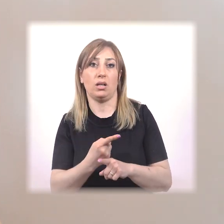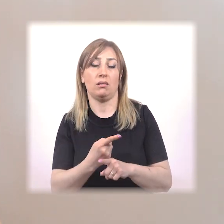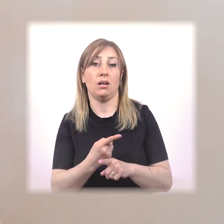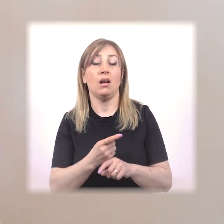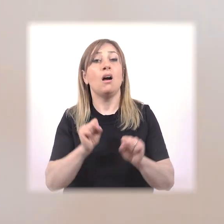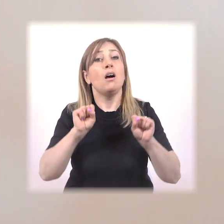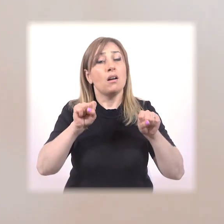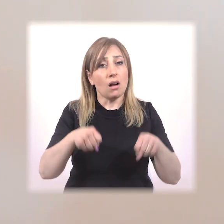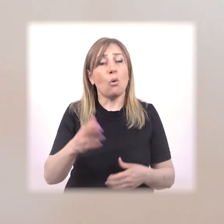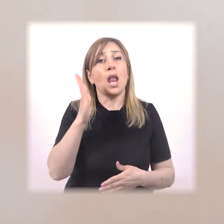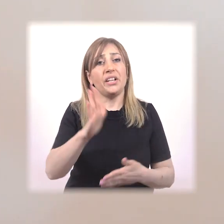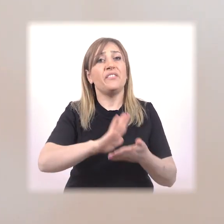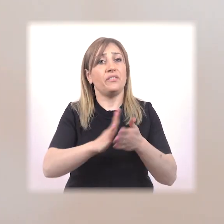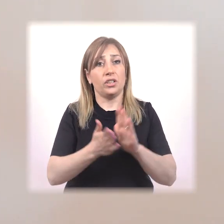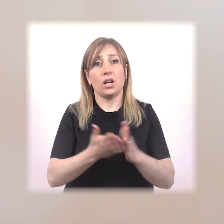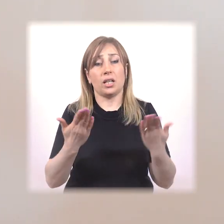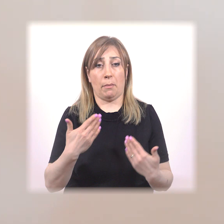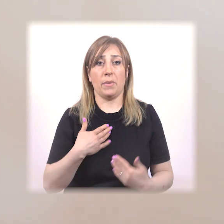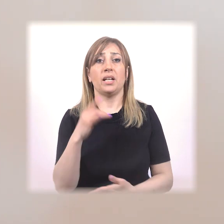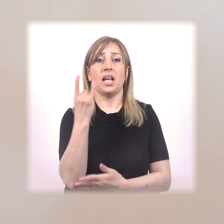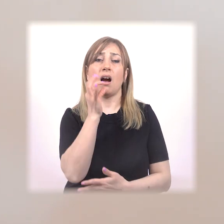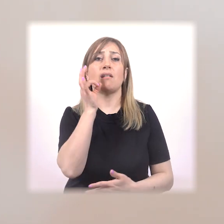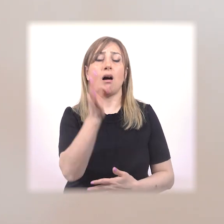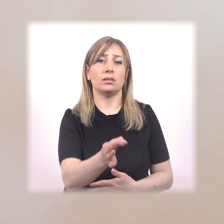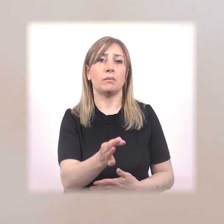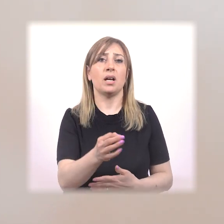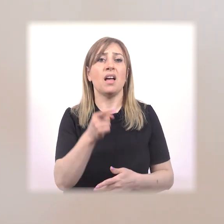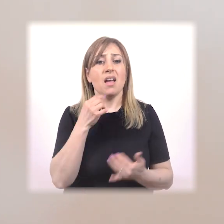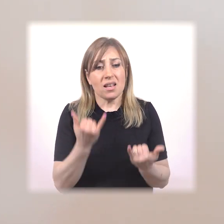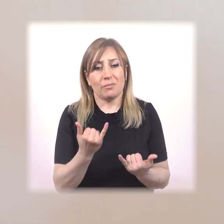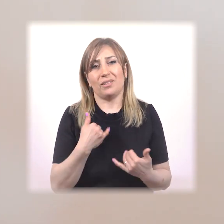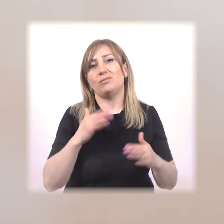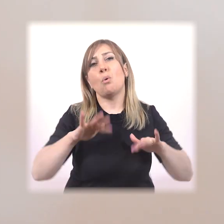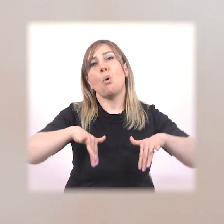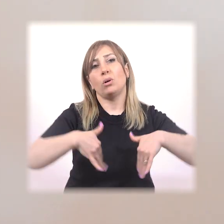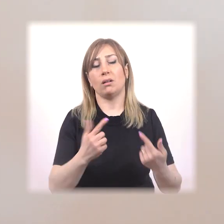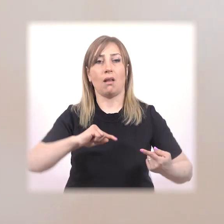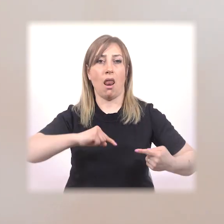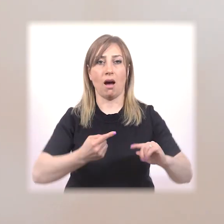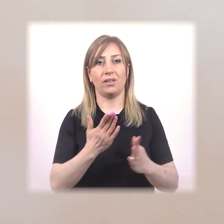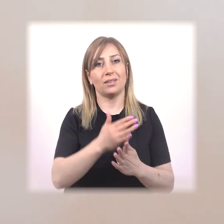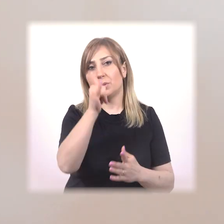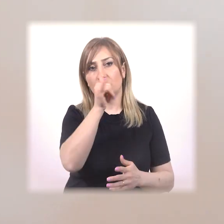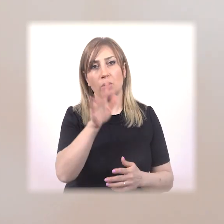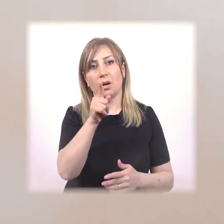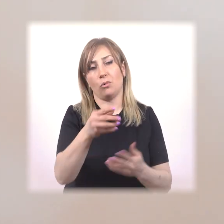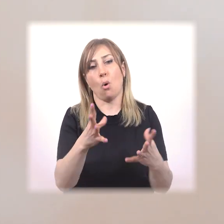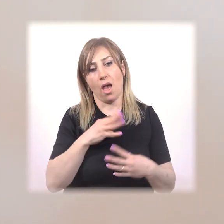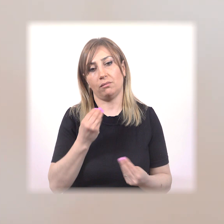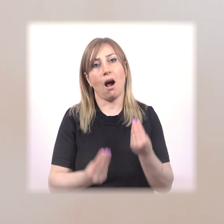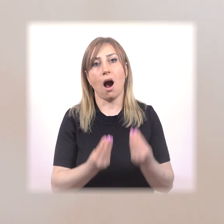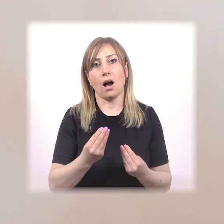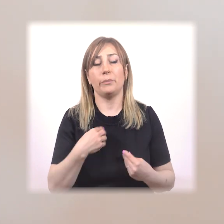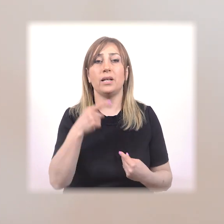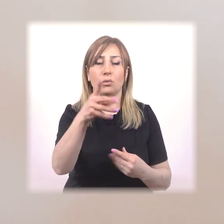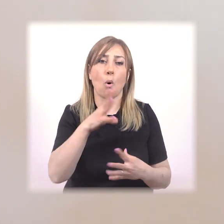արտահայտությունը։ Կարող են նաև լինել իրավիճակ, երբ մենք երեխային ասենք, այս պահին ես շատ ոգնաց ու լարված եմ, չեմ կարող կեզ հետ